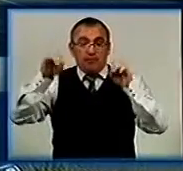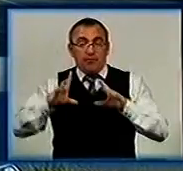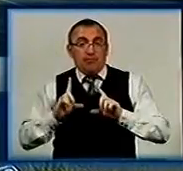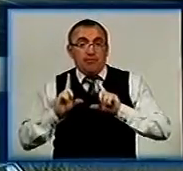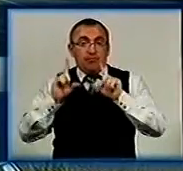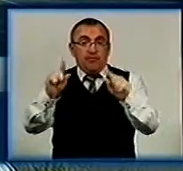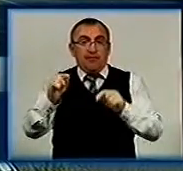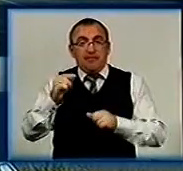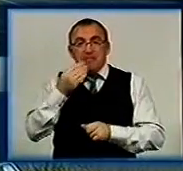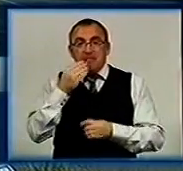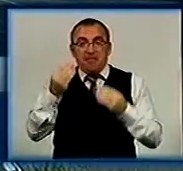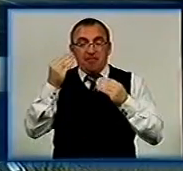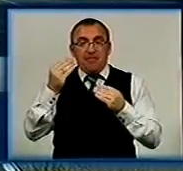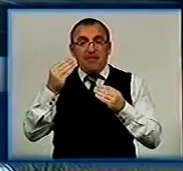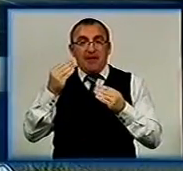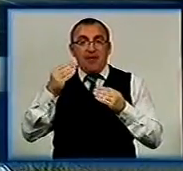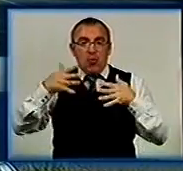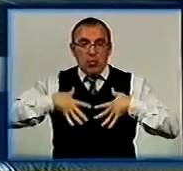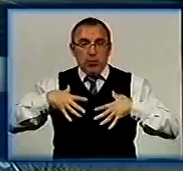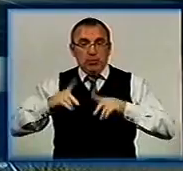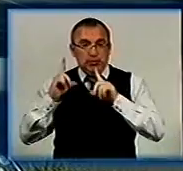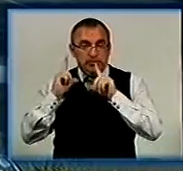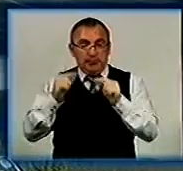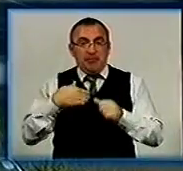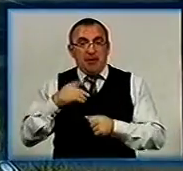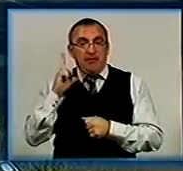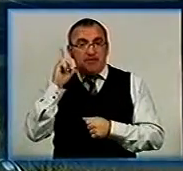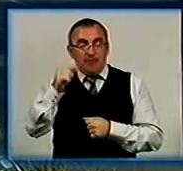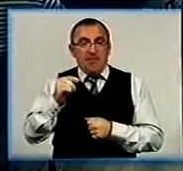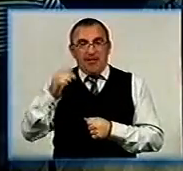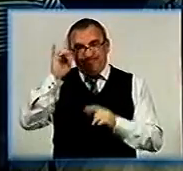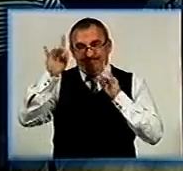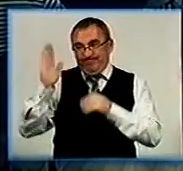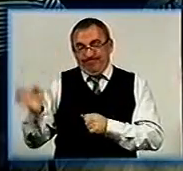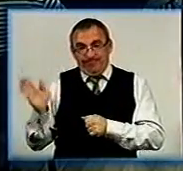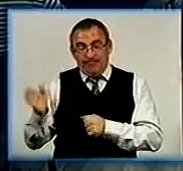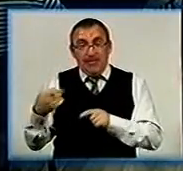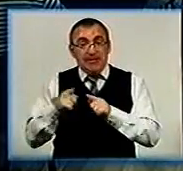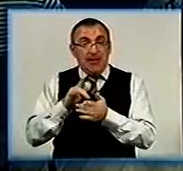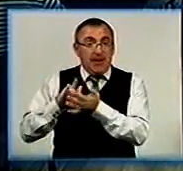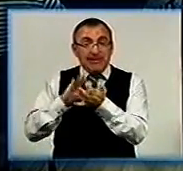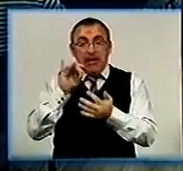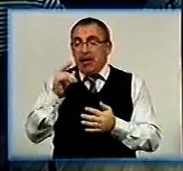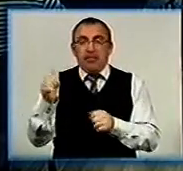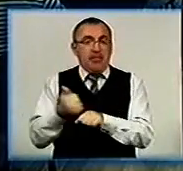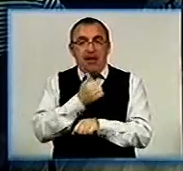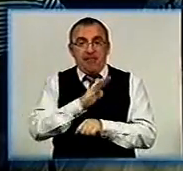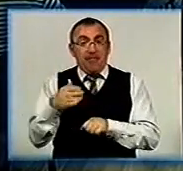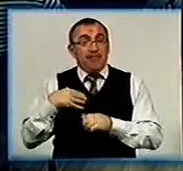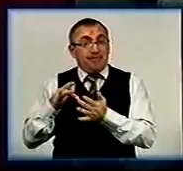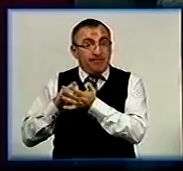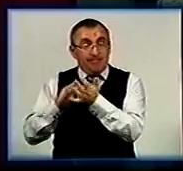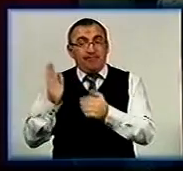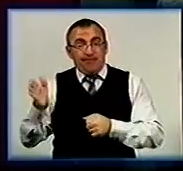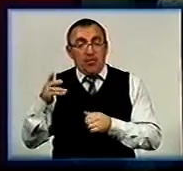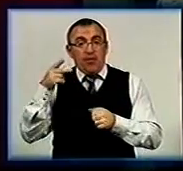в одну із найпрекрасніших країн, Грузію. Ми вирушаємо автостопом. Для Сергія ця подорож не перша. Він почав мандрувати